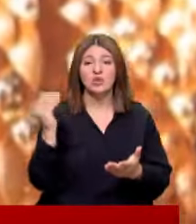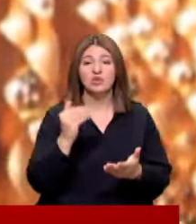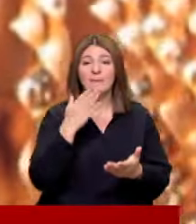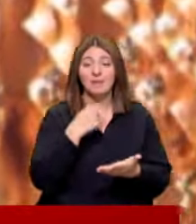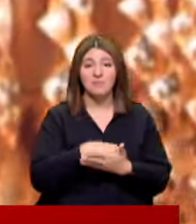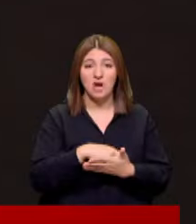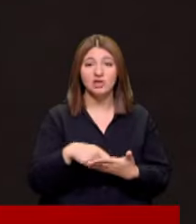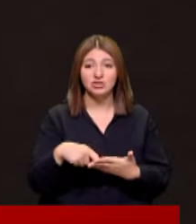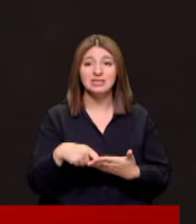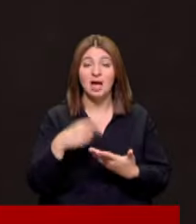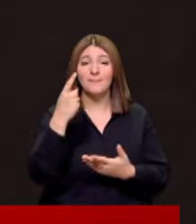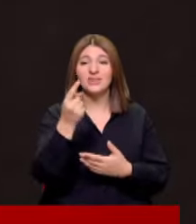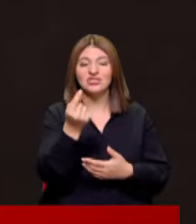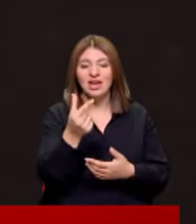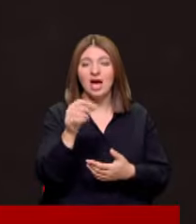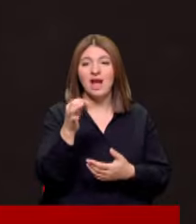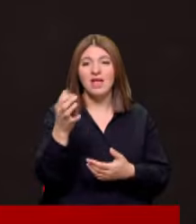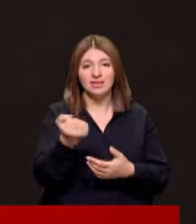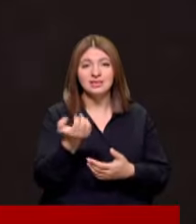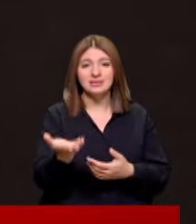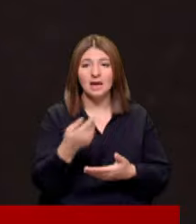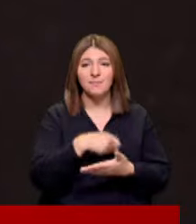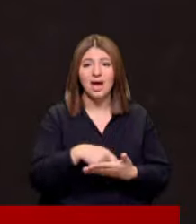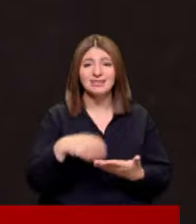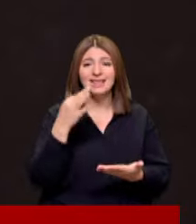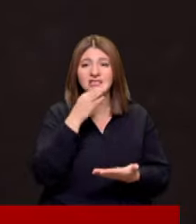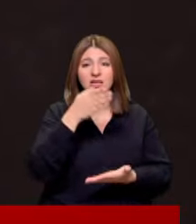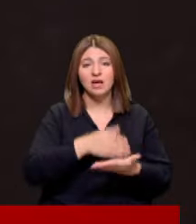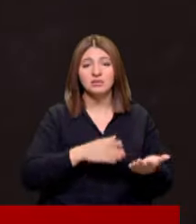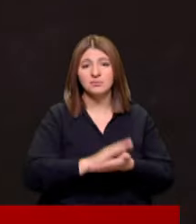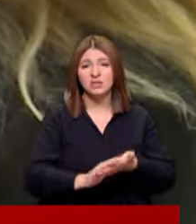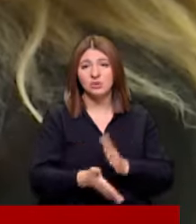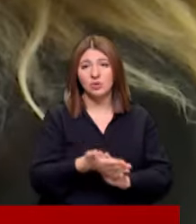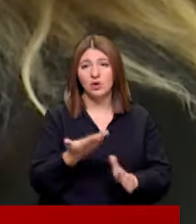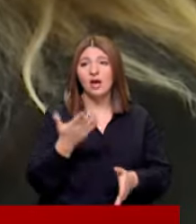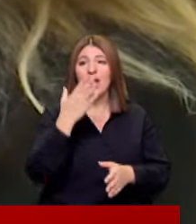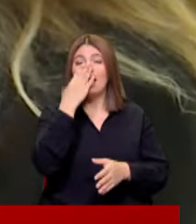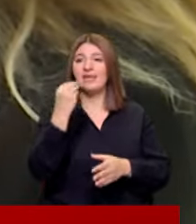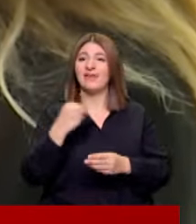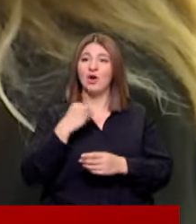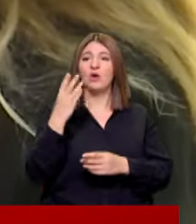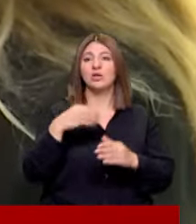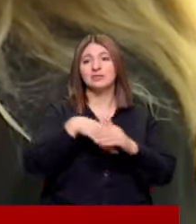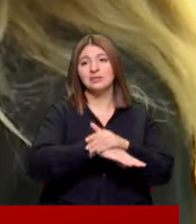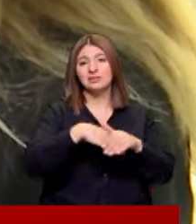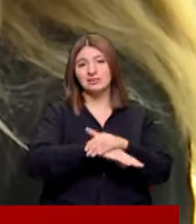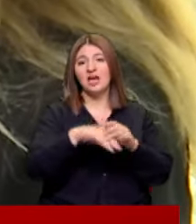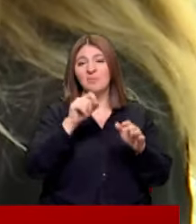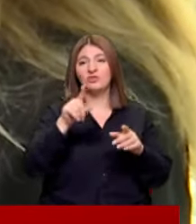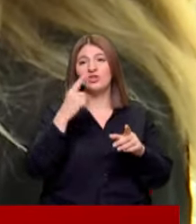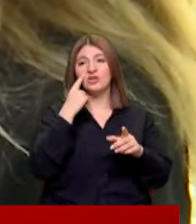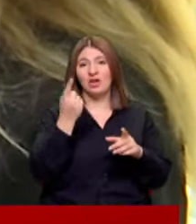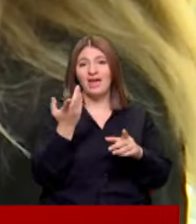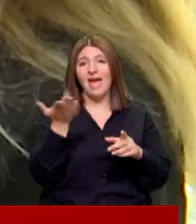düşük emekli maaşıyla Bir çeyrek altın alınsa Maaşın neredeyse yarısı bitiyor Hediye geldiği zaman da kenara koyardık o